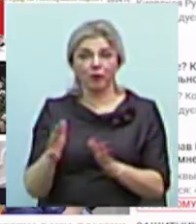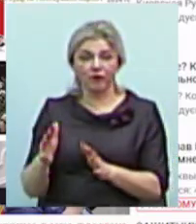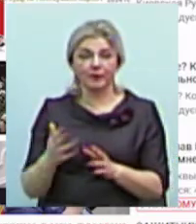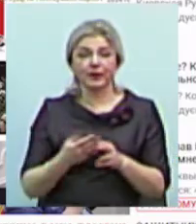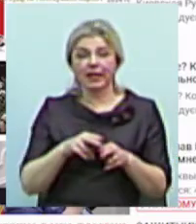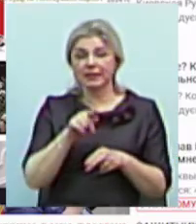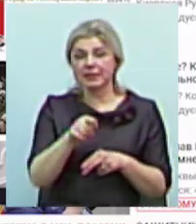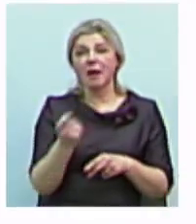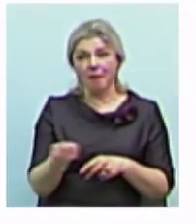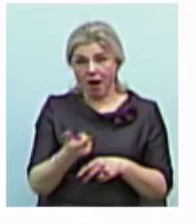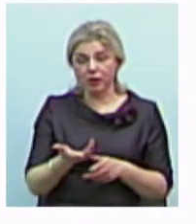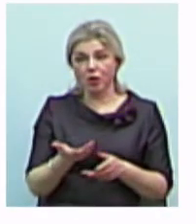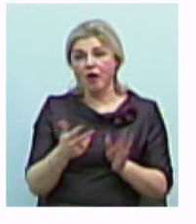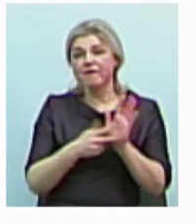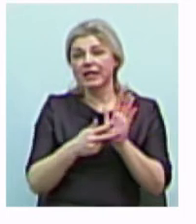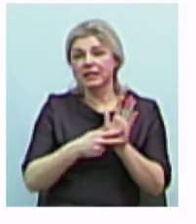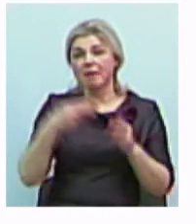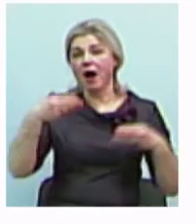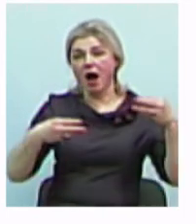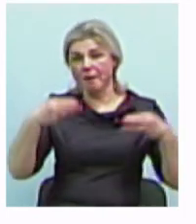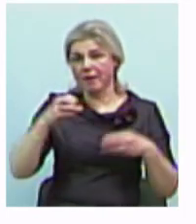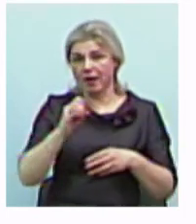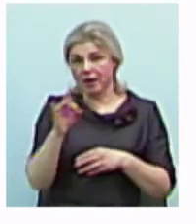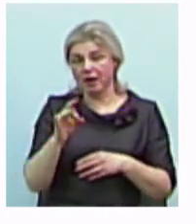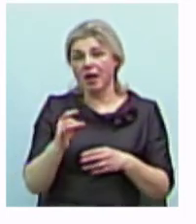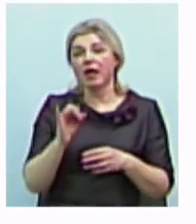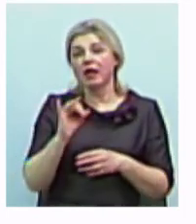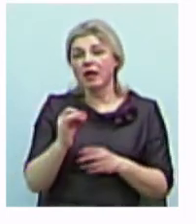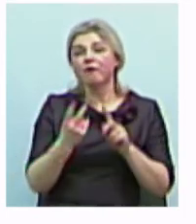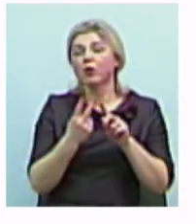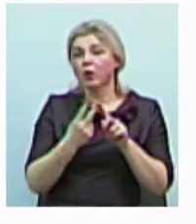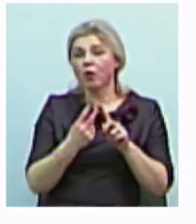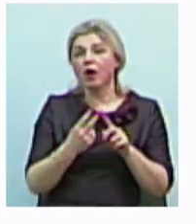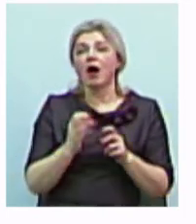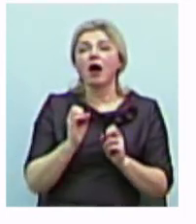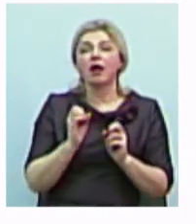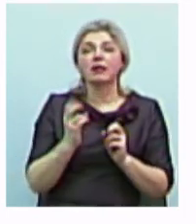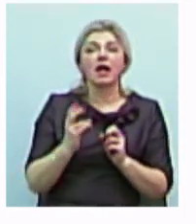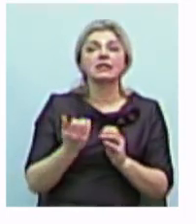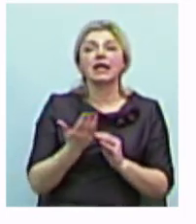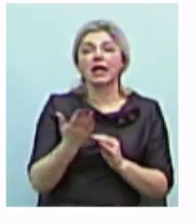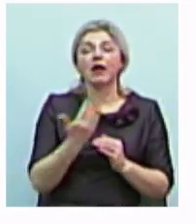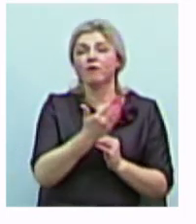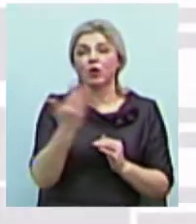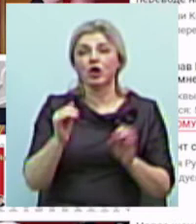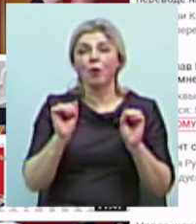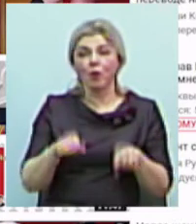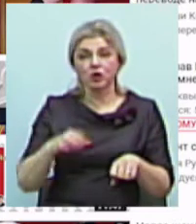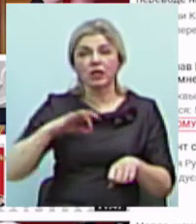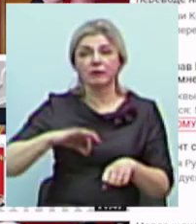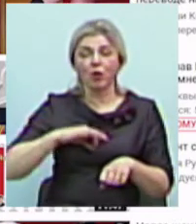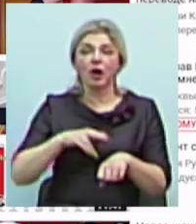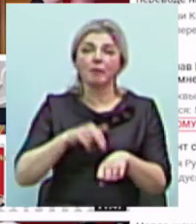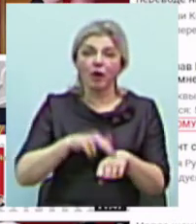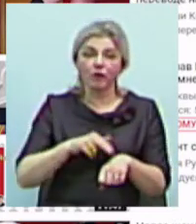все ж таки мало, вісім камер. І, по-друге, наскільки вони можуть використовуватися, наприклад, правоохорончими, в разі